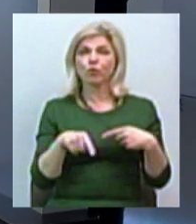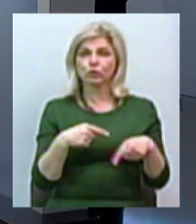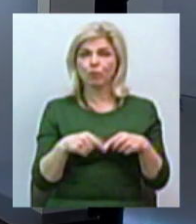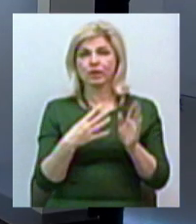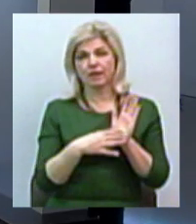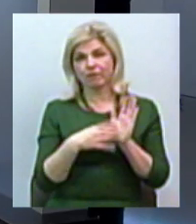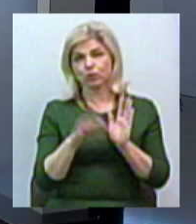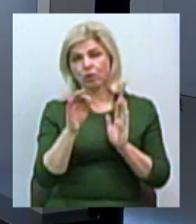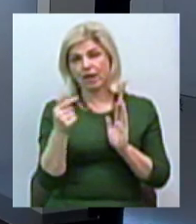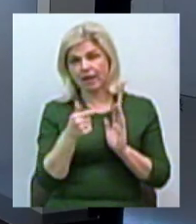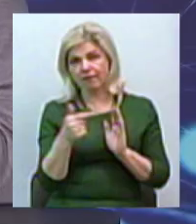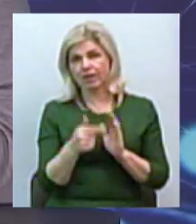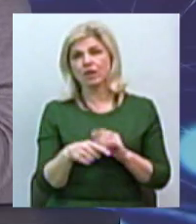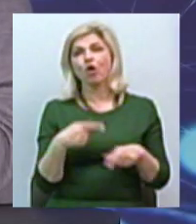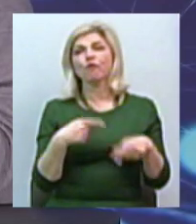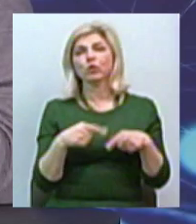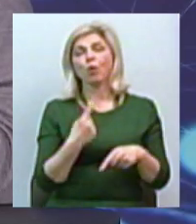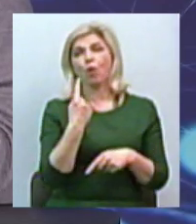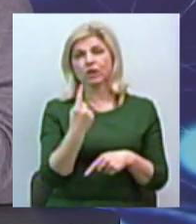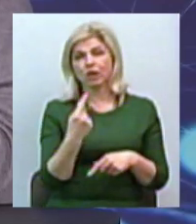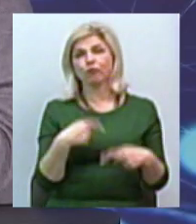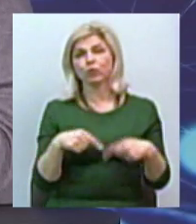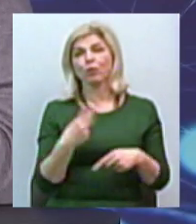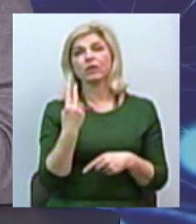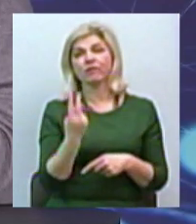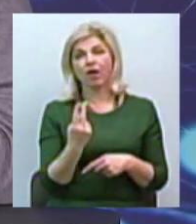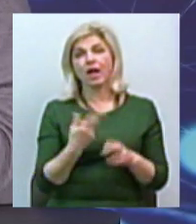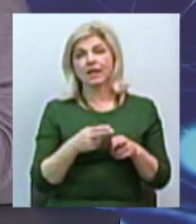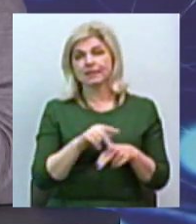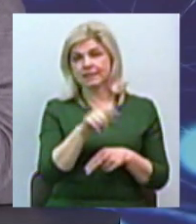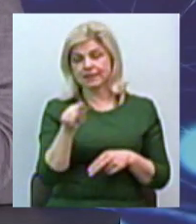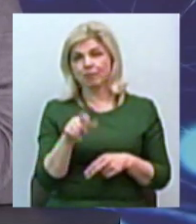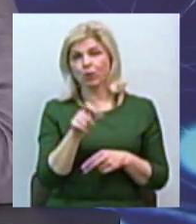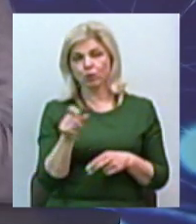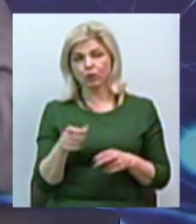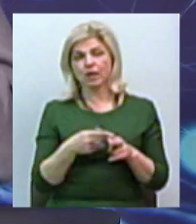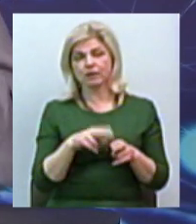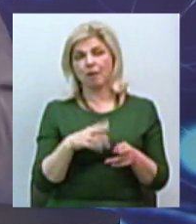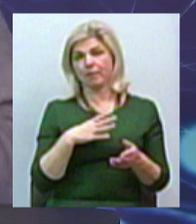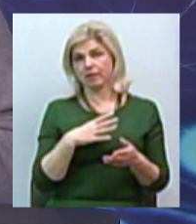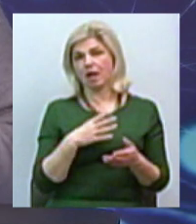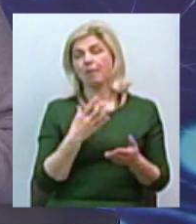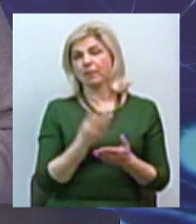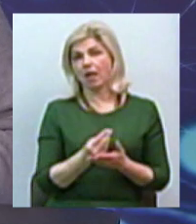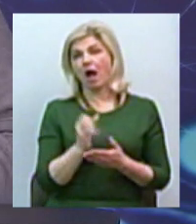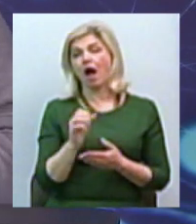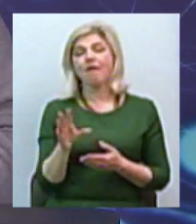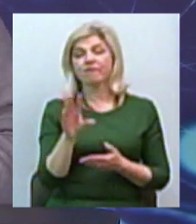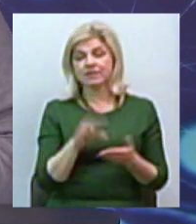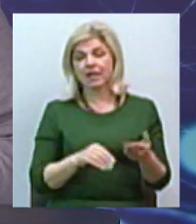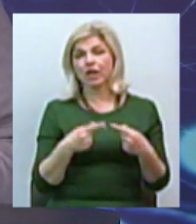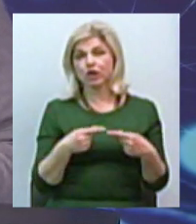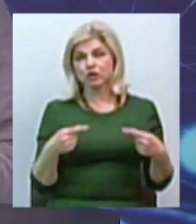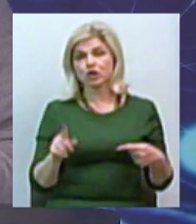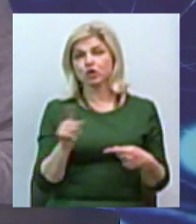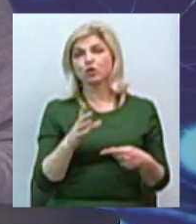гривень, футбол 1, футбол 2. Цим людям це ситуація з платним телебаченням. Але за все інше, за те, що йшло